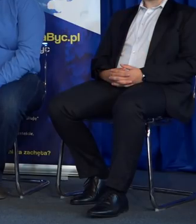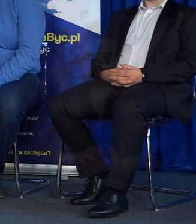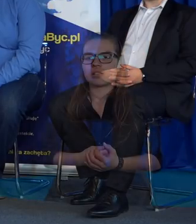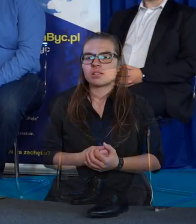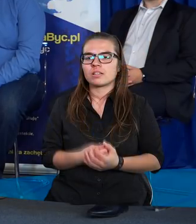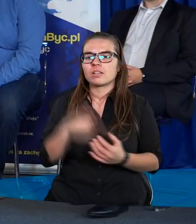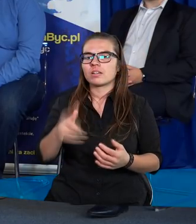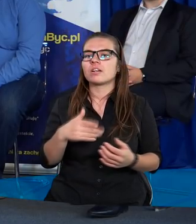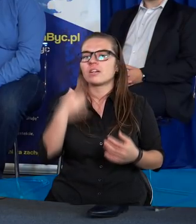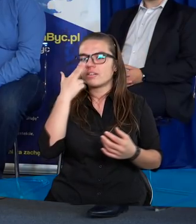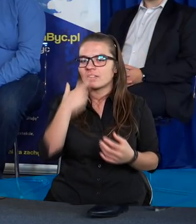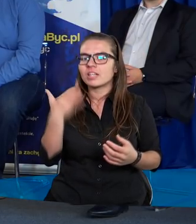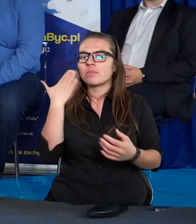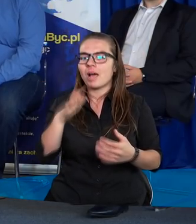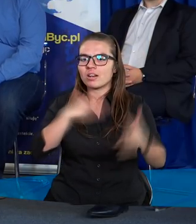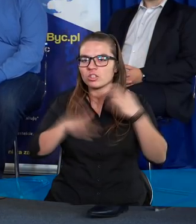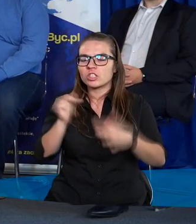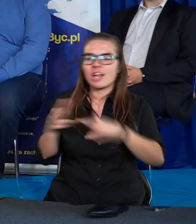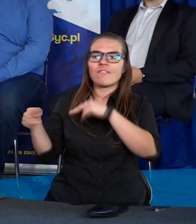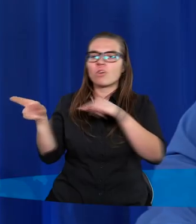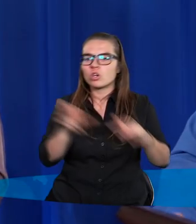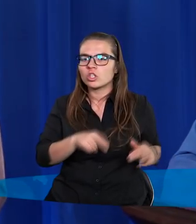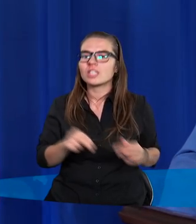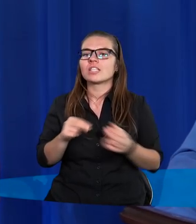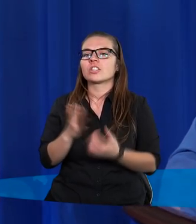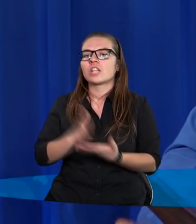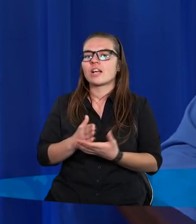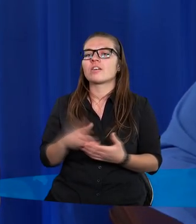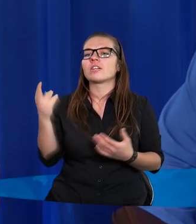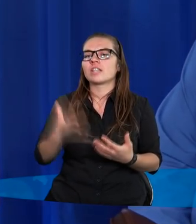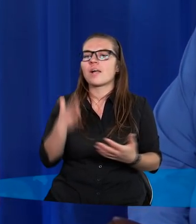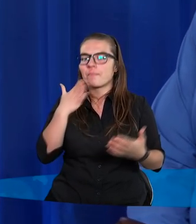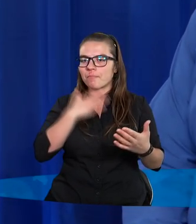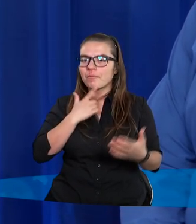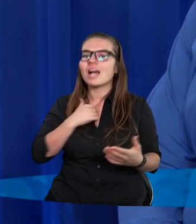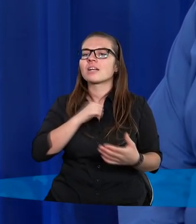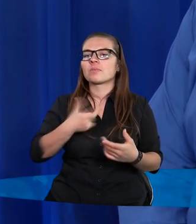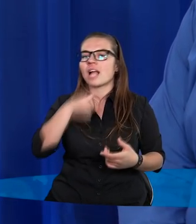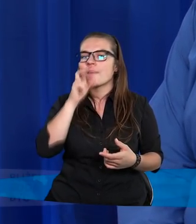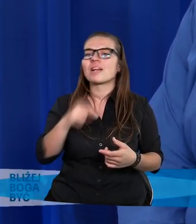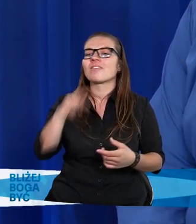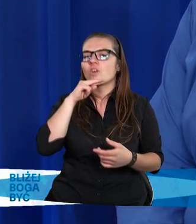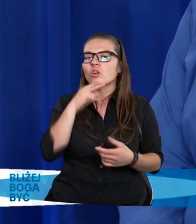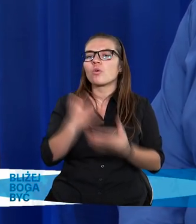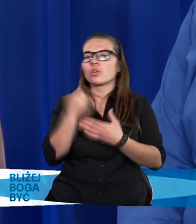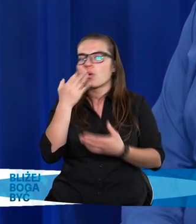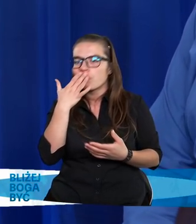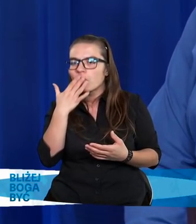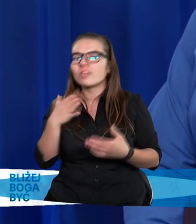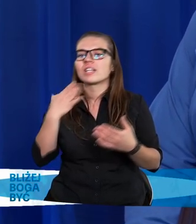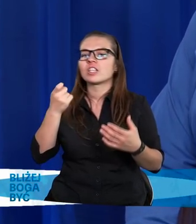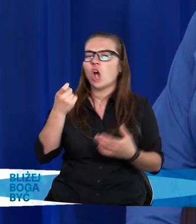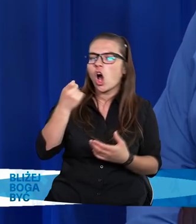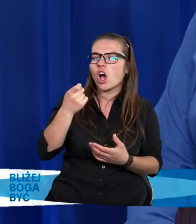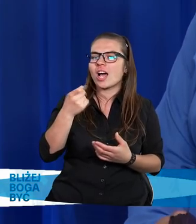Mili widzowie, cieszymy się bardzo, że wróciliście po przerwie. Byliśmy się napić wody, trochę mówiliśmy, a jeszcze przed nami